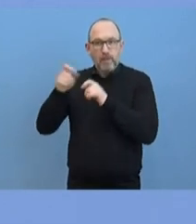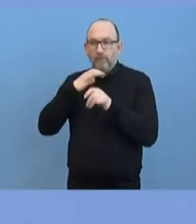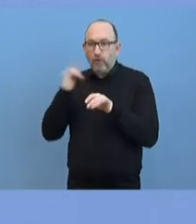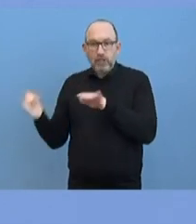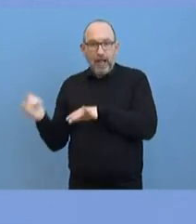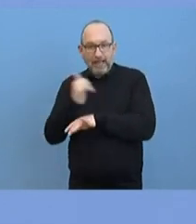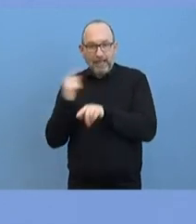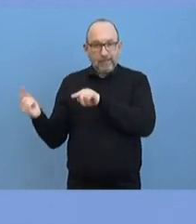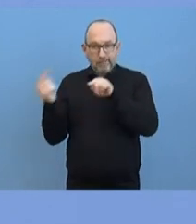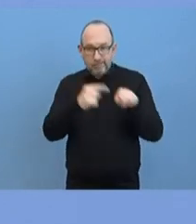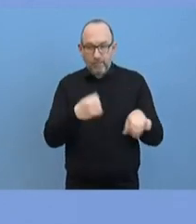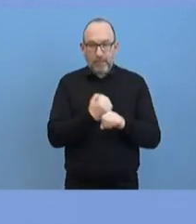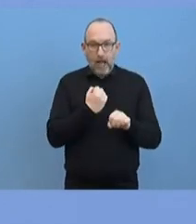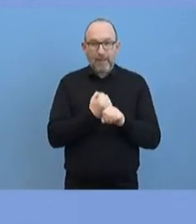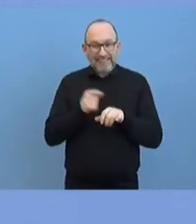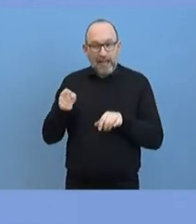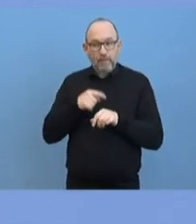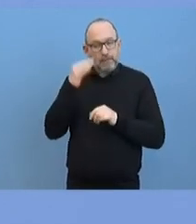den man da zu berücksichtigen hat.